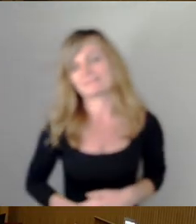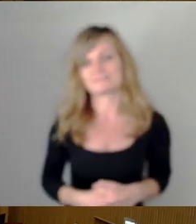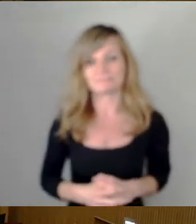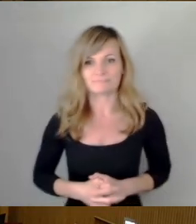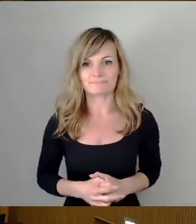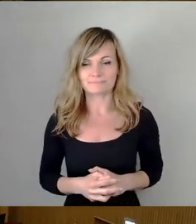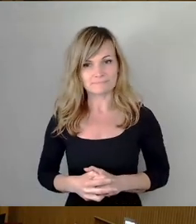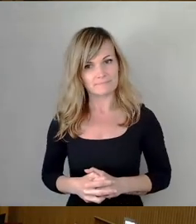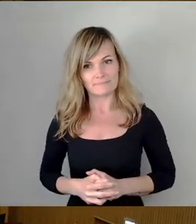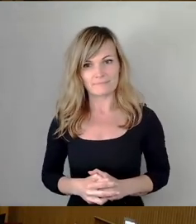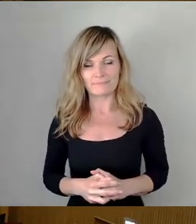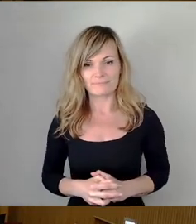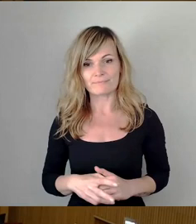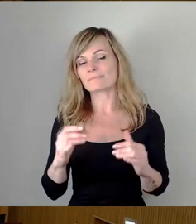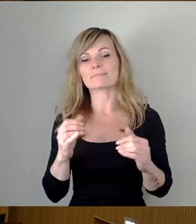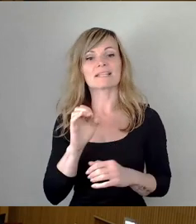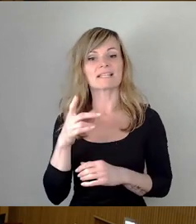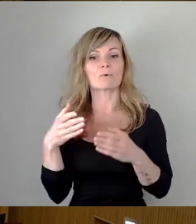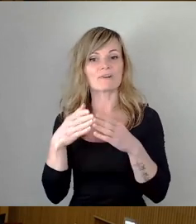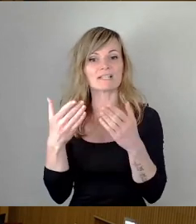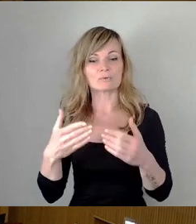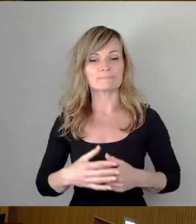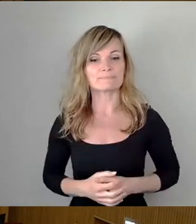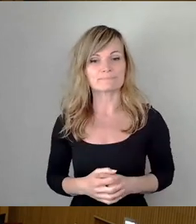CDU-Fraktion, Herr Joachim Braun.